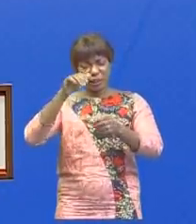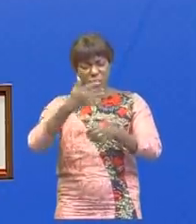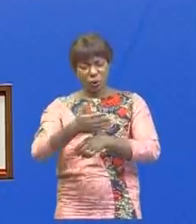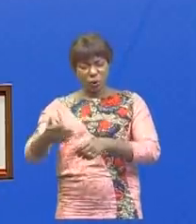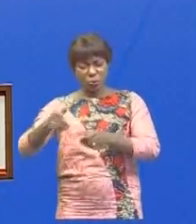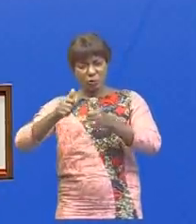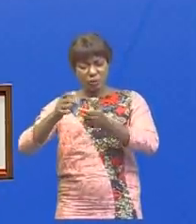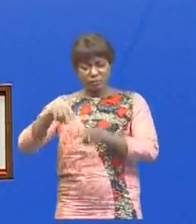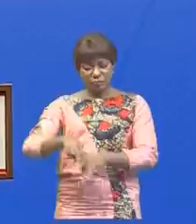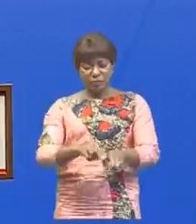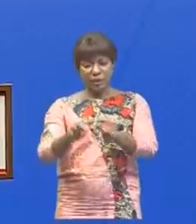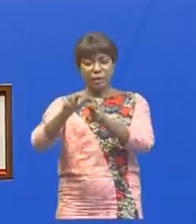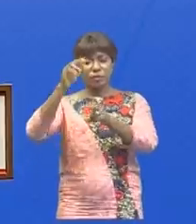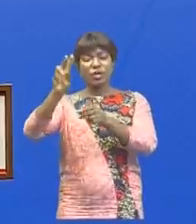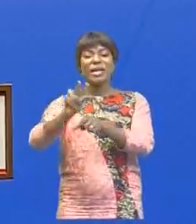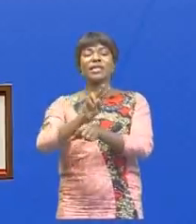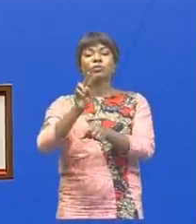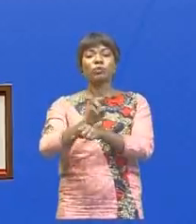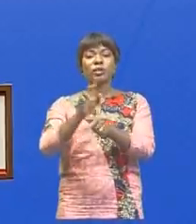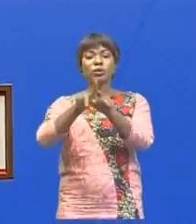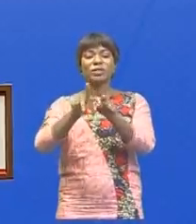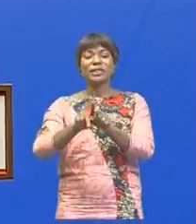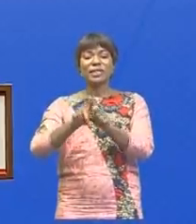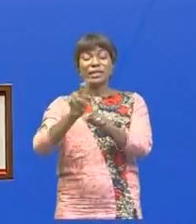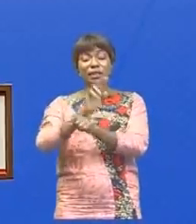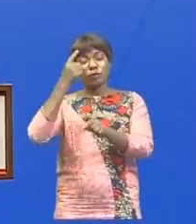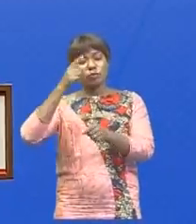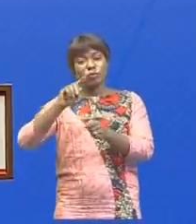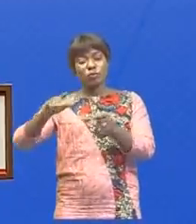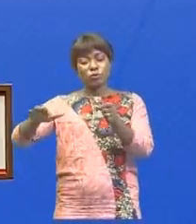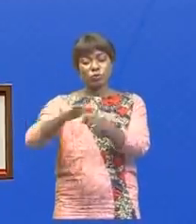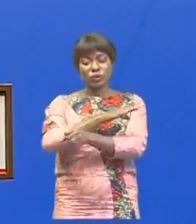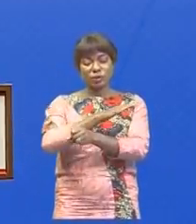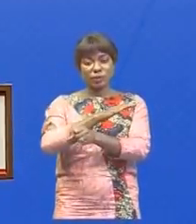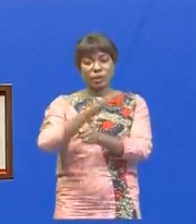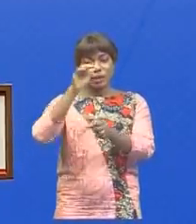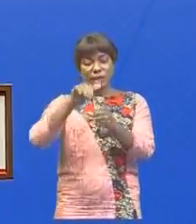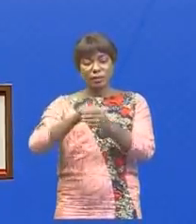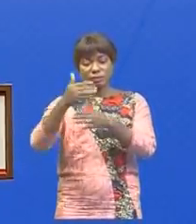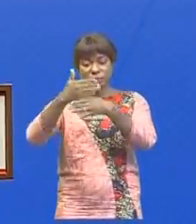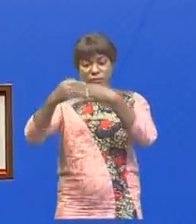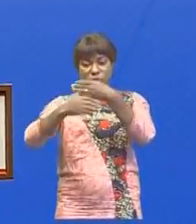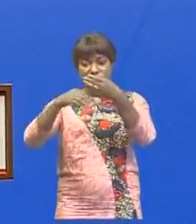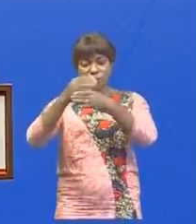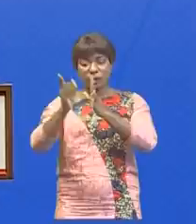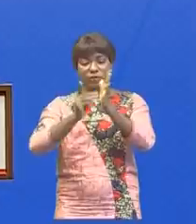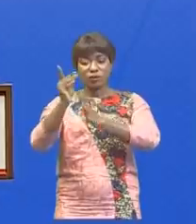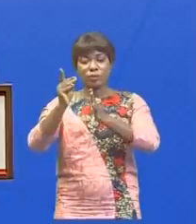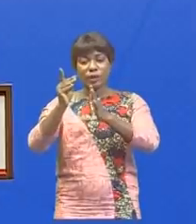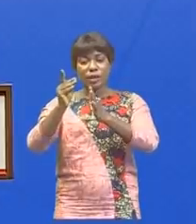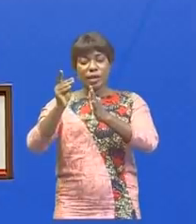et des stratégies de leur exploitation et utilisation pour contribuer à sa reconstruction et à son développement